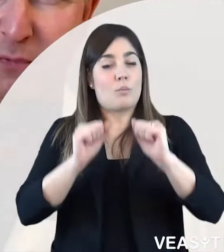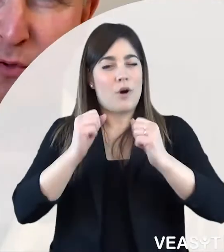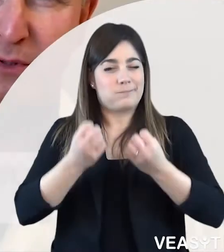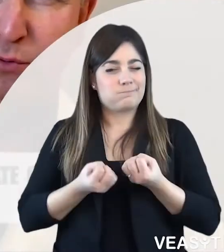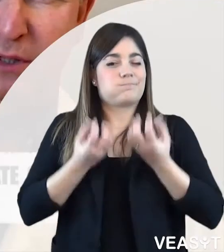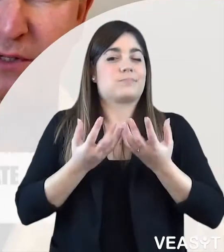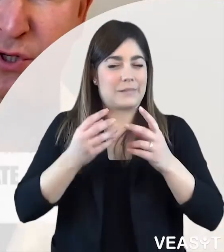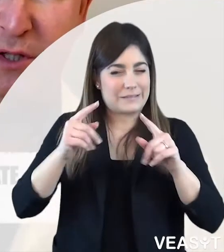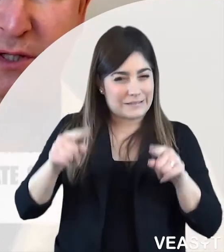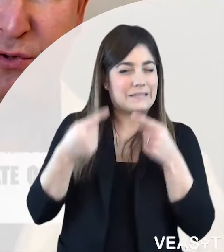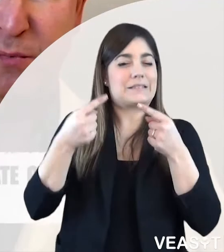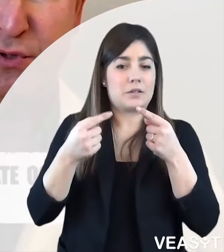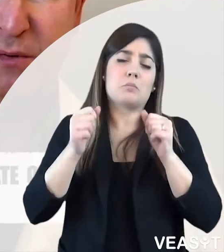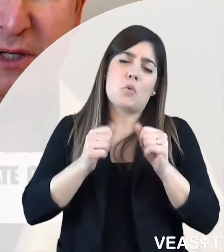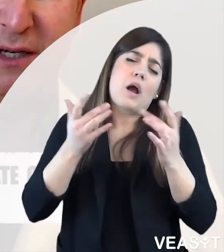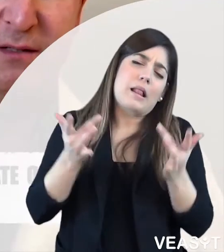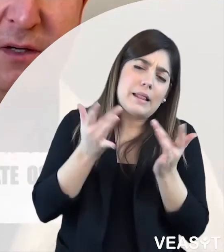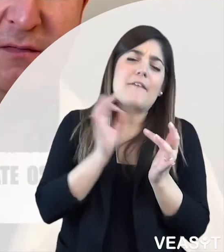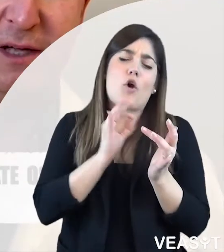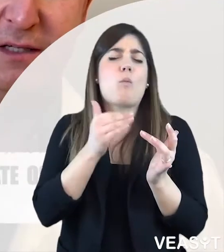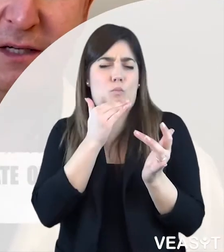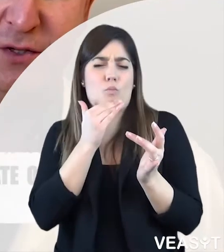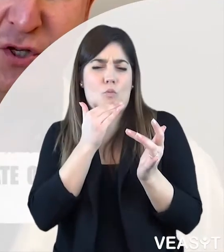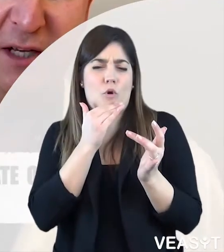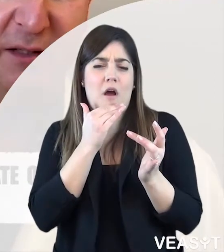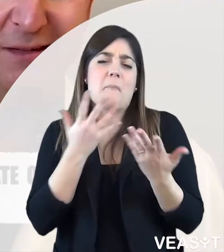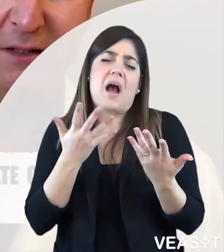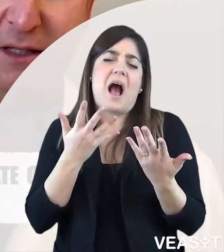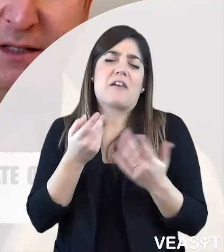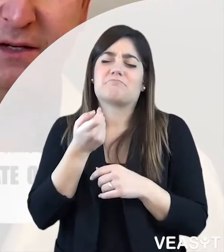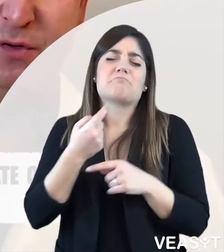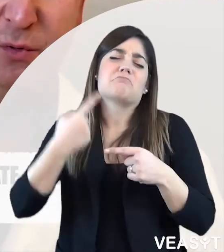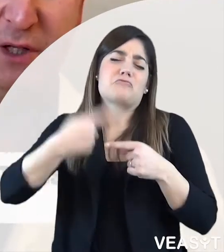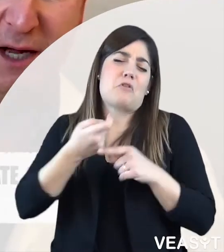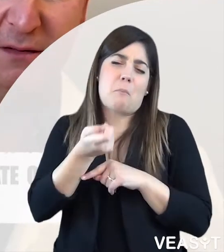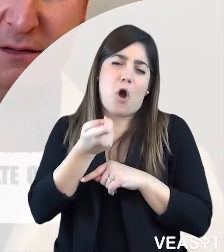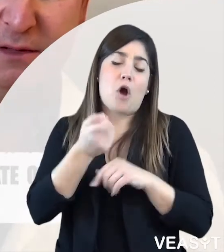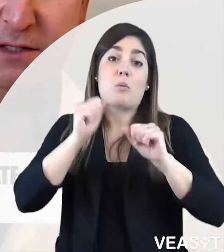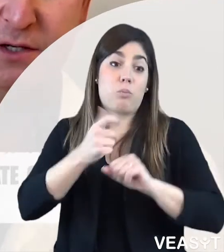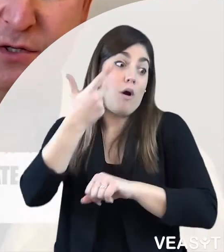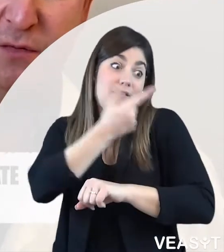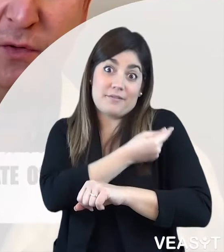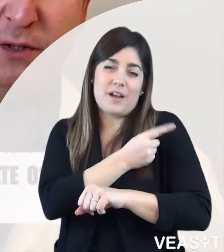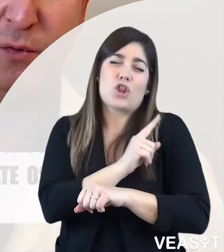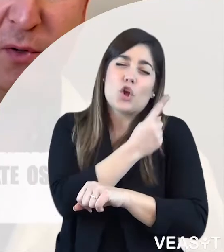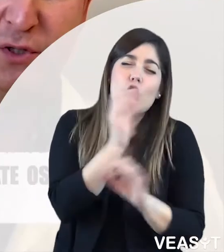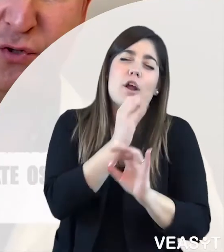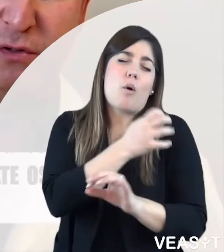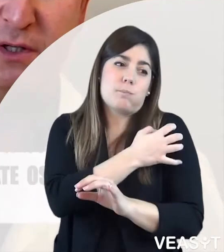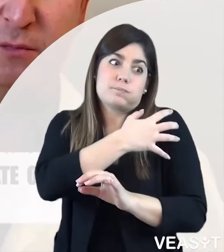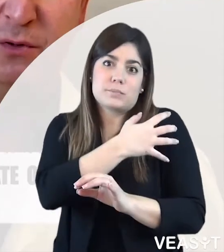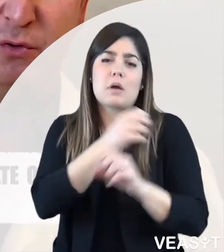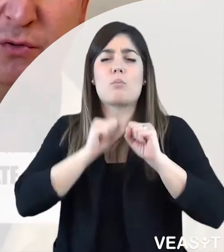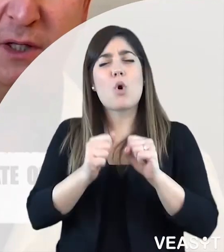Come tutti i vaccini sono possibili reazioni avverse in genere di entità lieve o moderata che si risolvono entro pochi